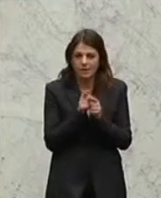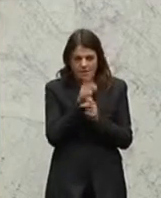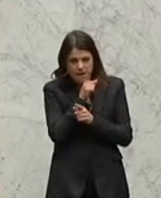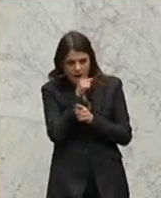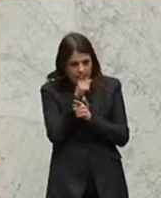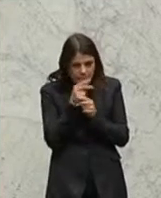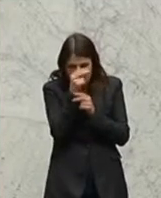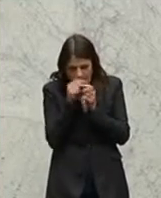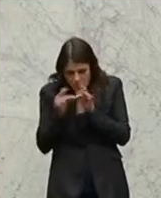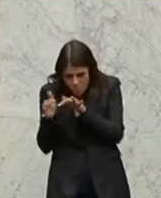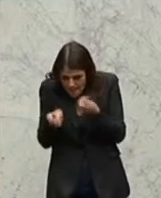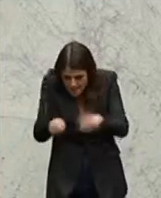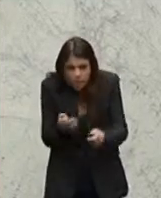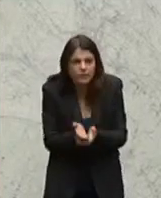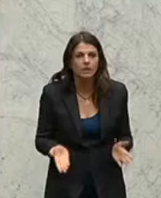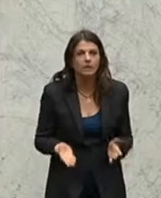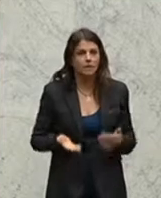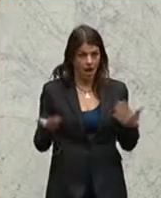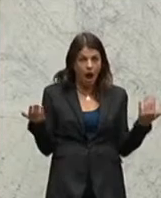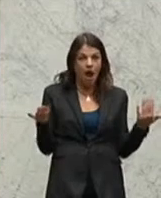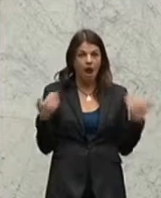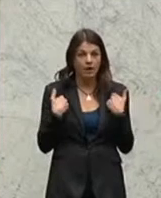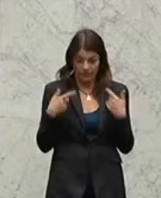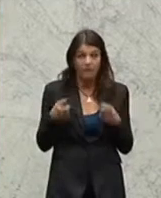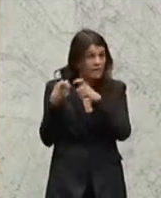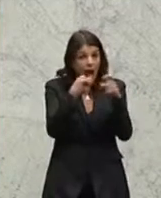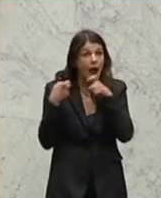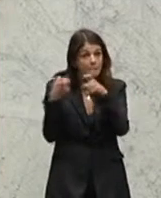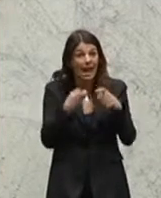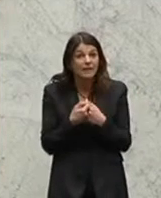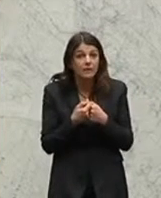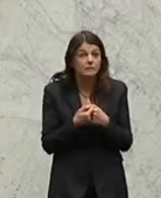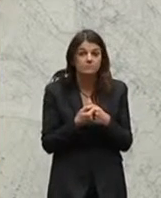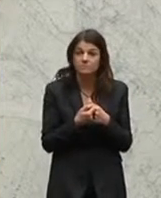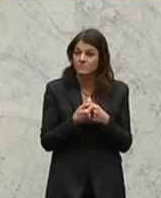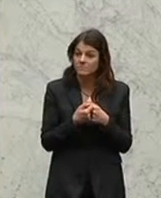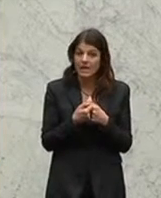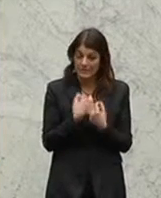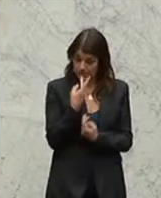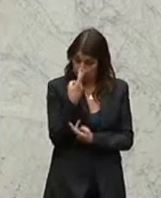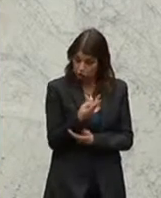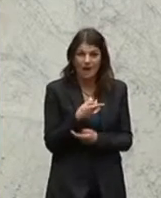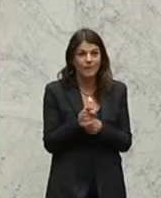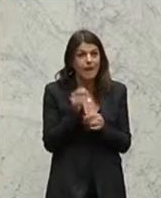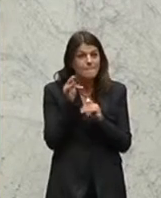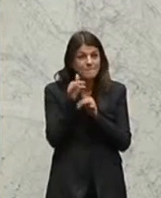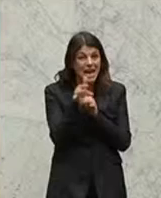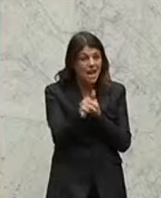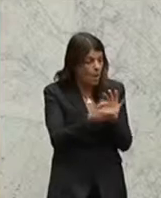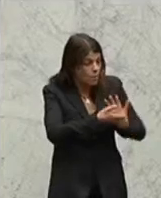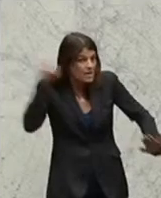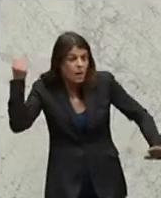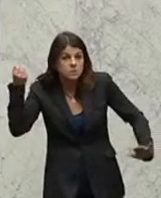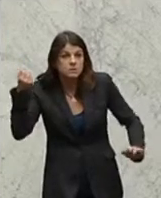und Nebel offensichtlich ganz schnell beschlossen werden. Wenn ich in dieser ganzen Debatte zu dem, dass hier Millionen abgezogen werden